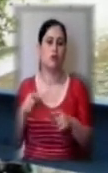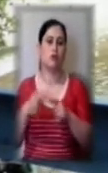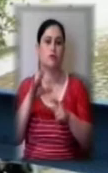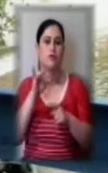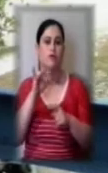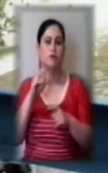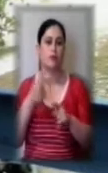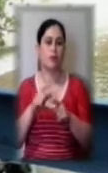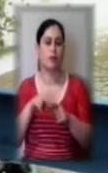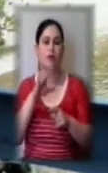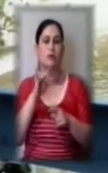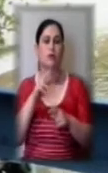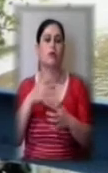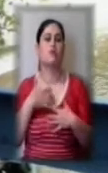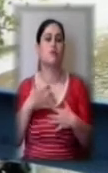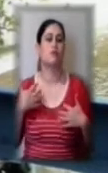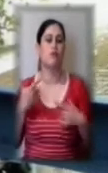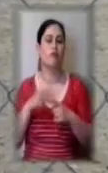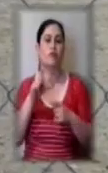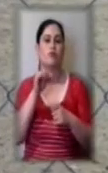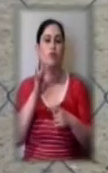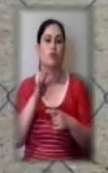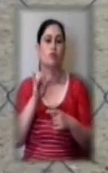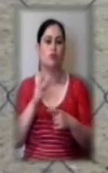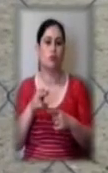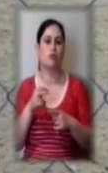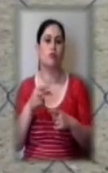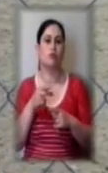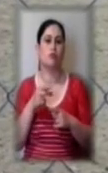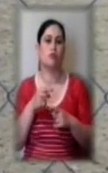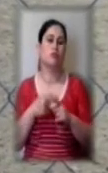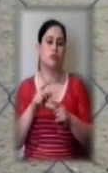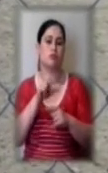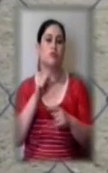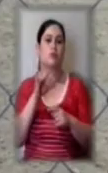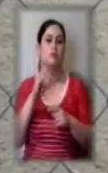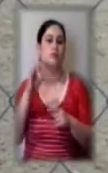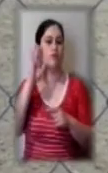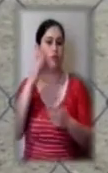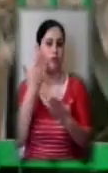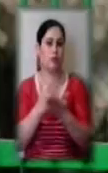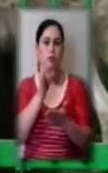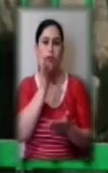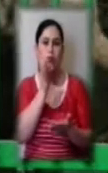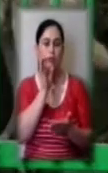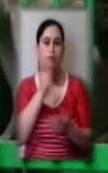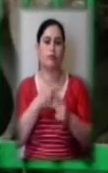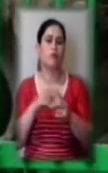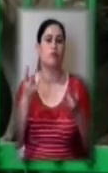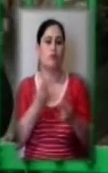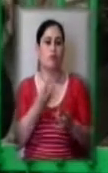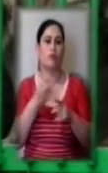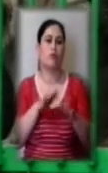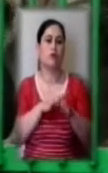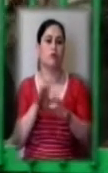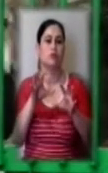тварини, які знаходяться в зовку точку, забезпечені питною водою. Те, що потребує виконання закону про